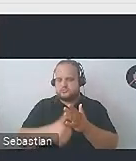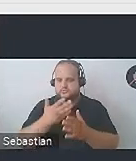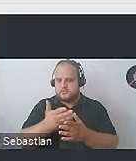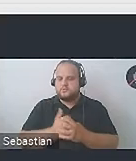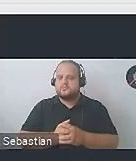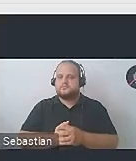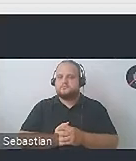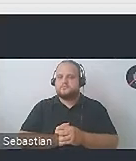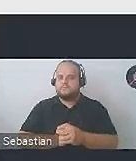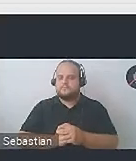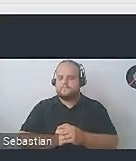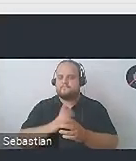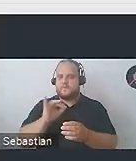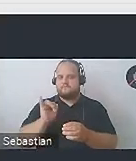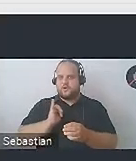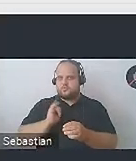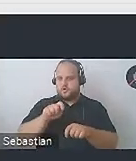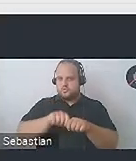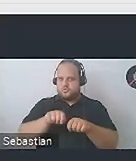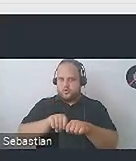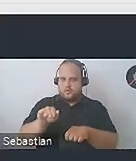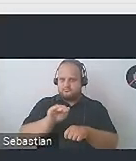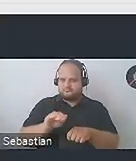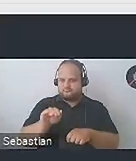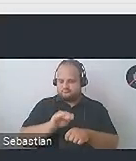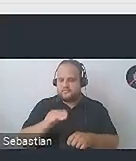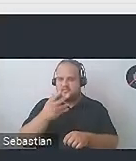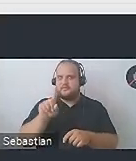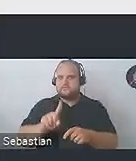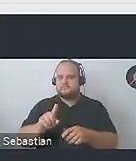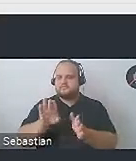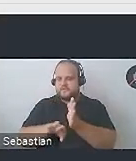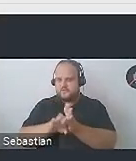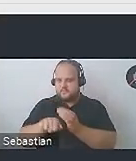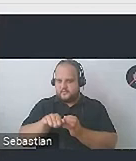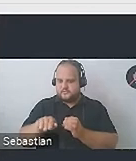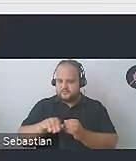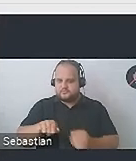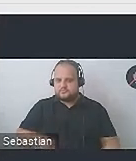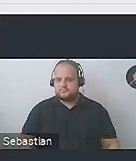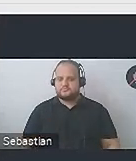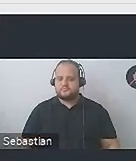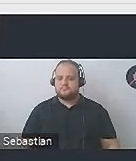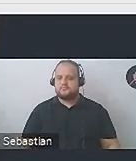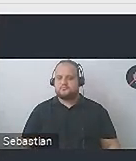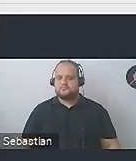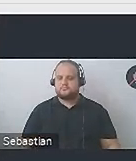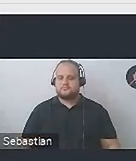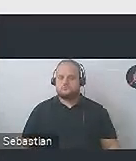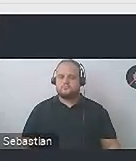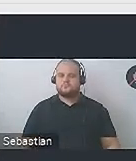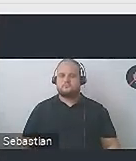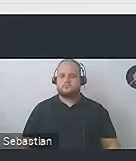ponieważ daje im po prostu większą kontrolę nad kursorem niż zwykła myszka. I dlaczego to jest technologia